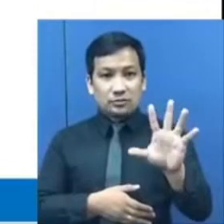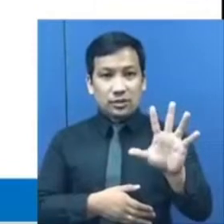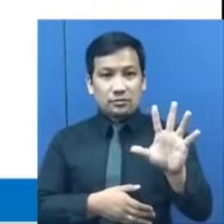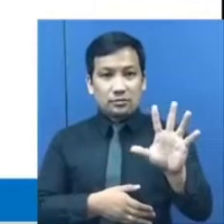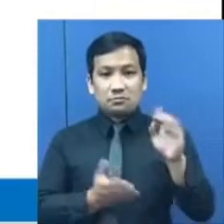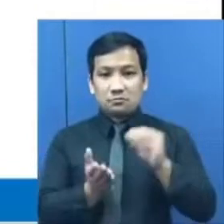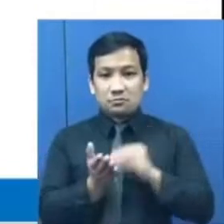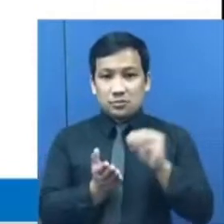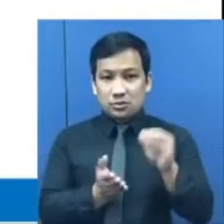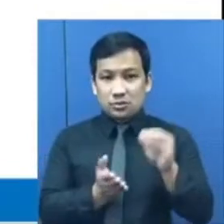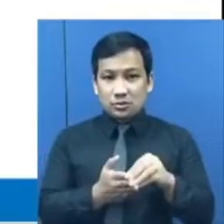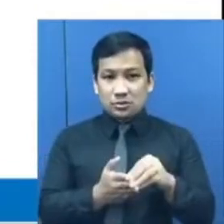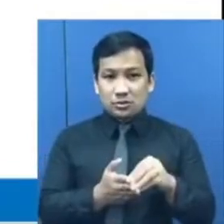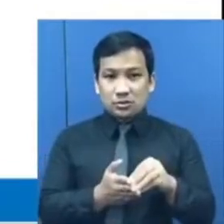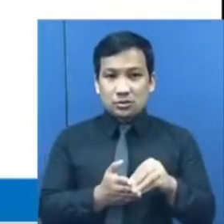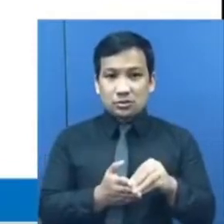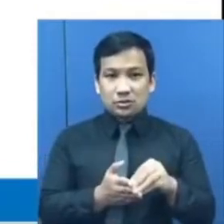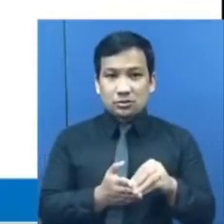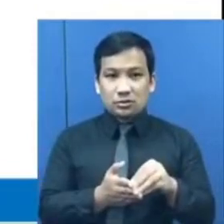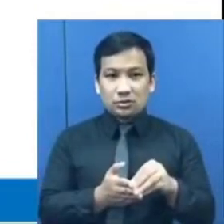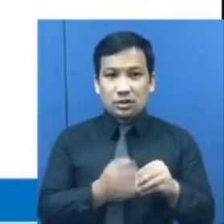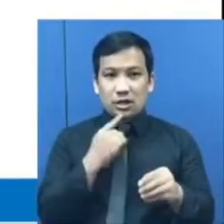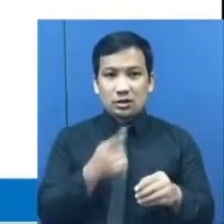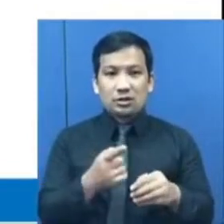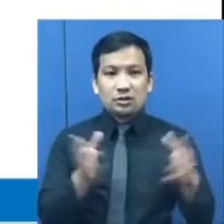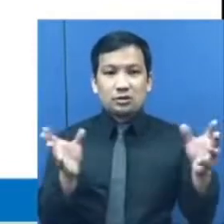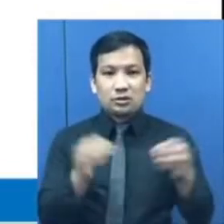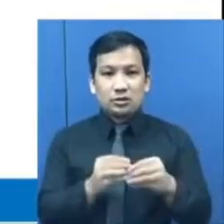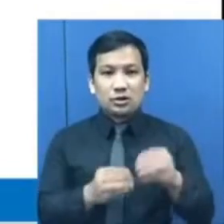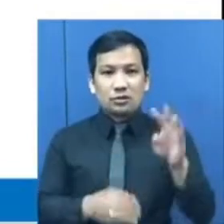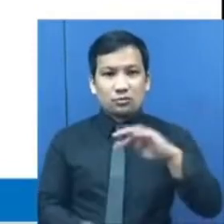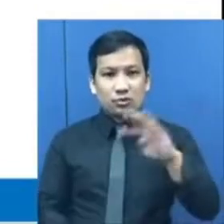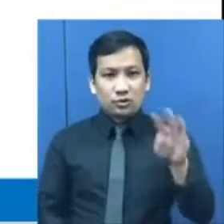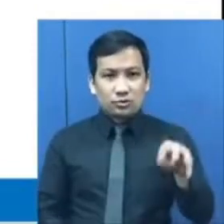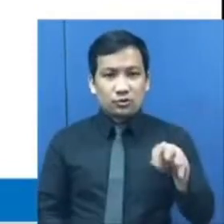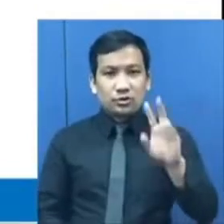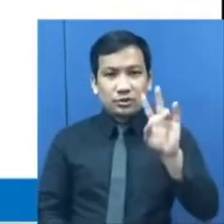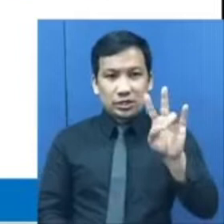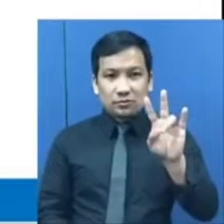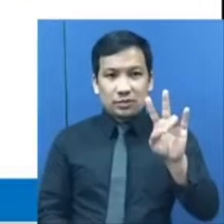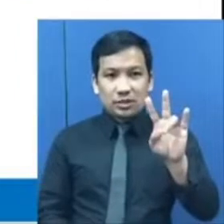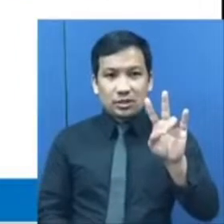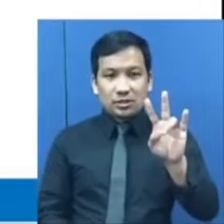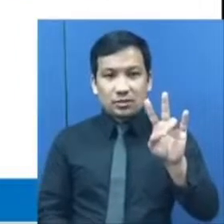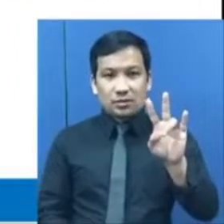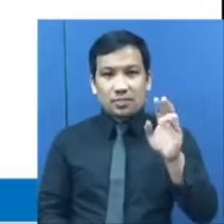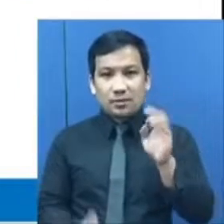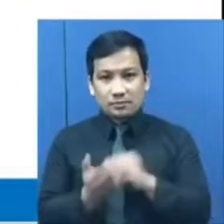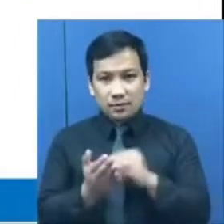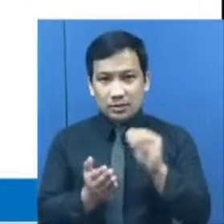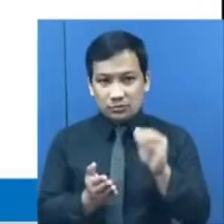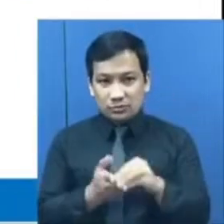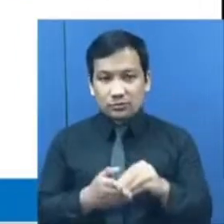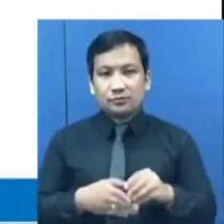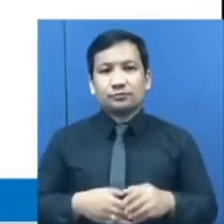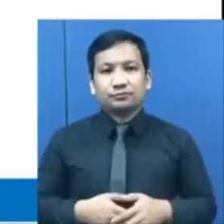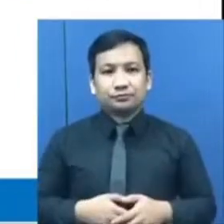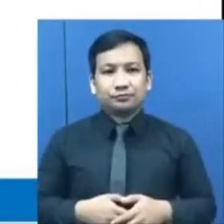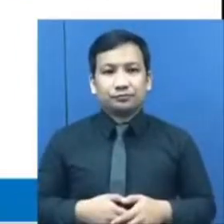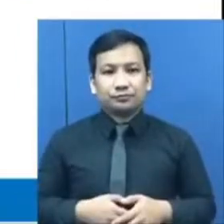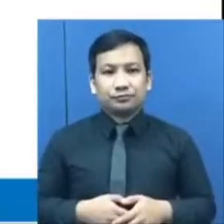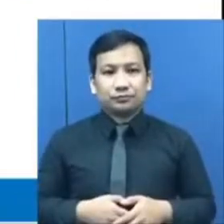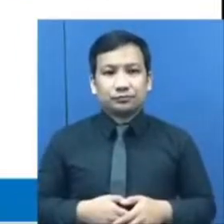at noong Hulyo 2021 na nasa 44,74 million. Ang